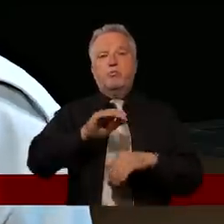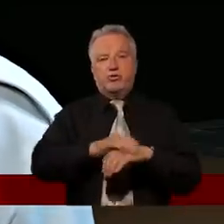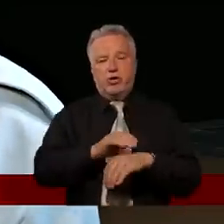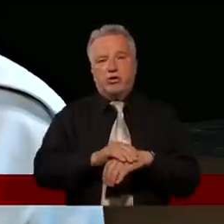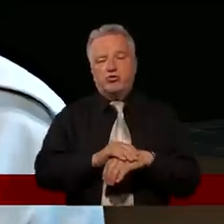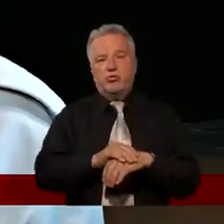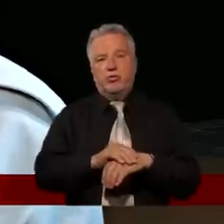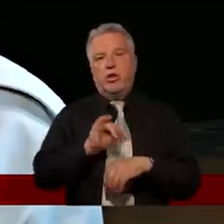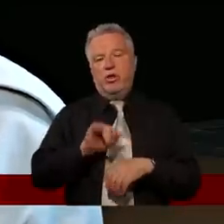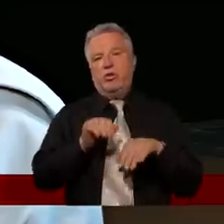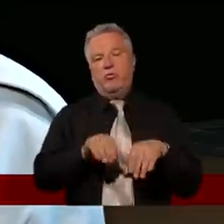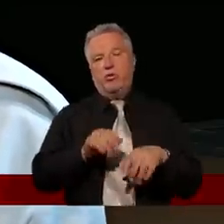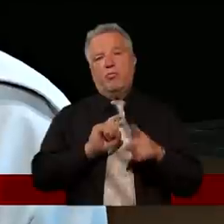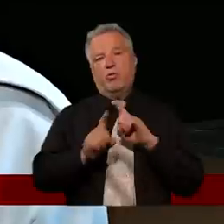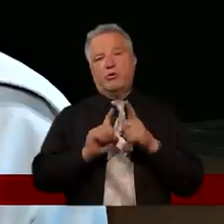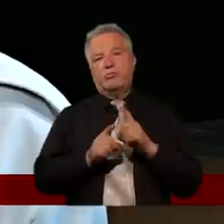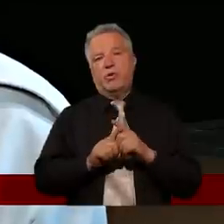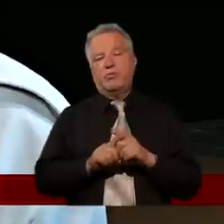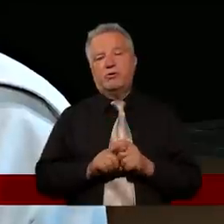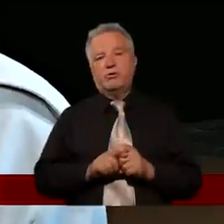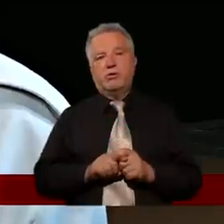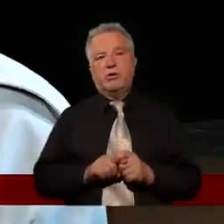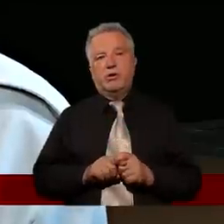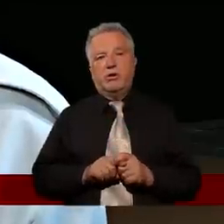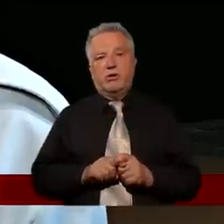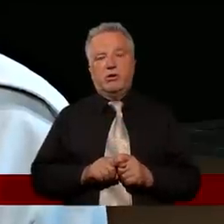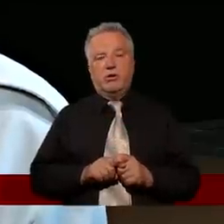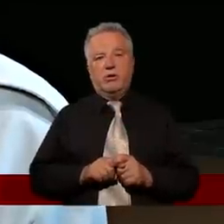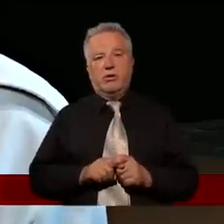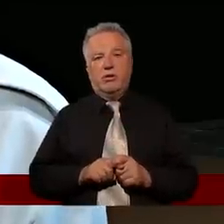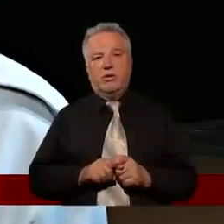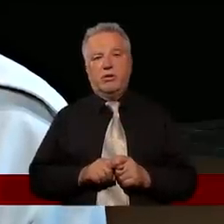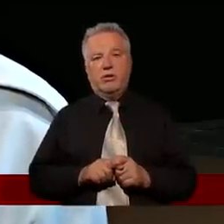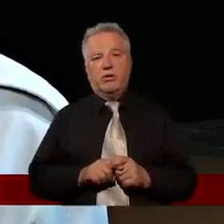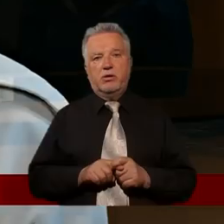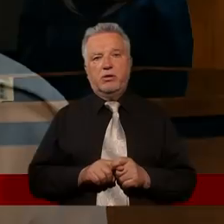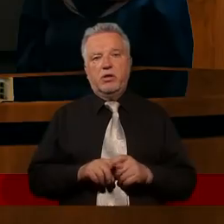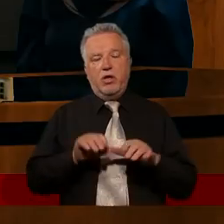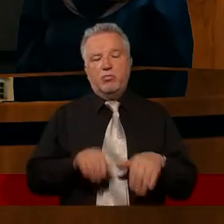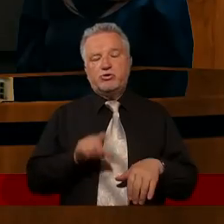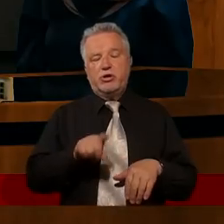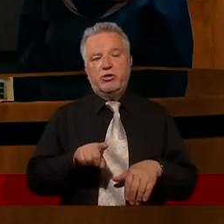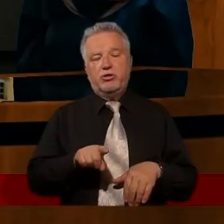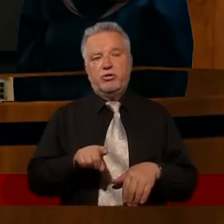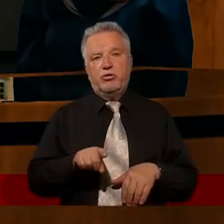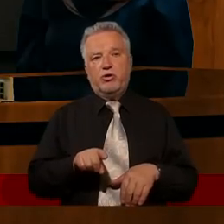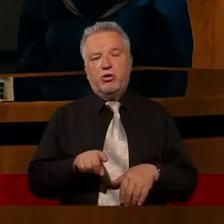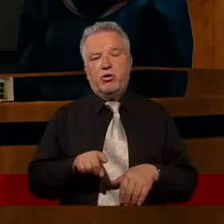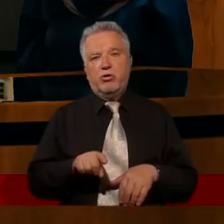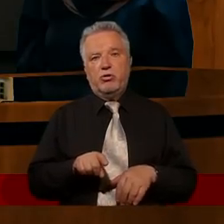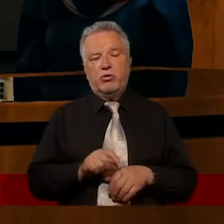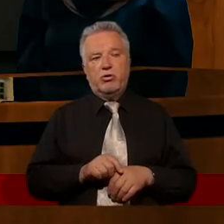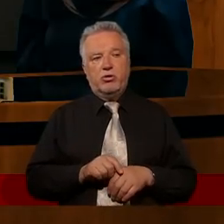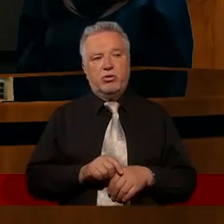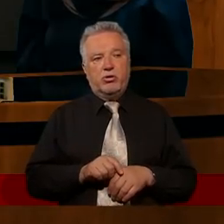słuchaj, podejdź do nich i spróbuj z nimi porozmawiać, bo coś takiego sami byliśmy i jak nieraz mówimy. Czyli może to wynikać z tego, że może nie wiem